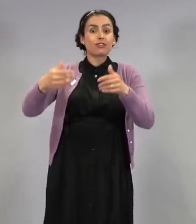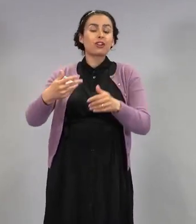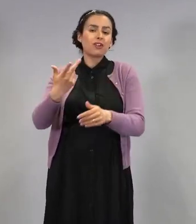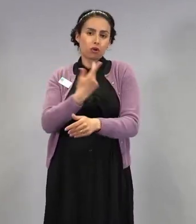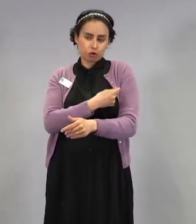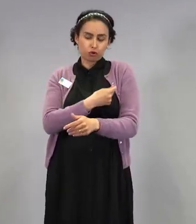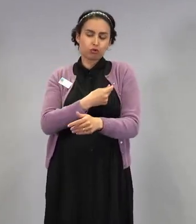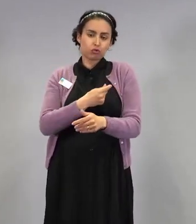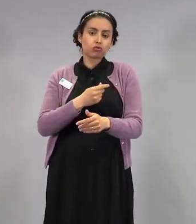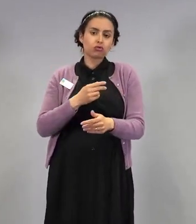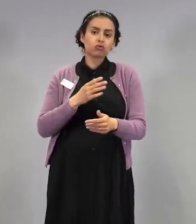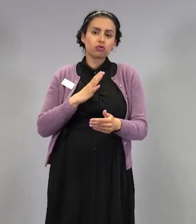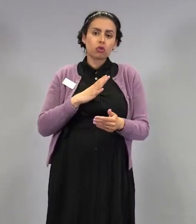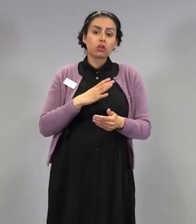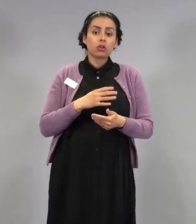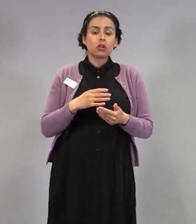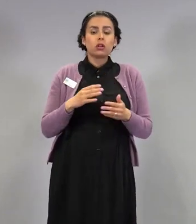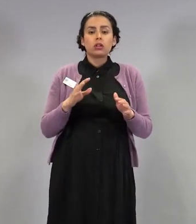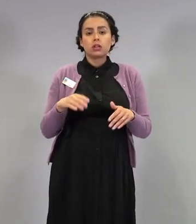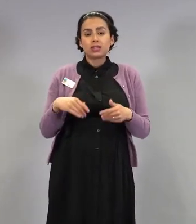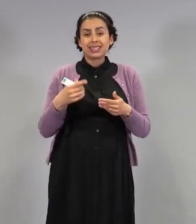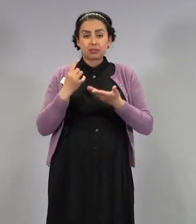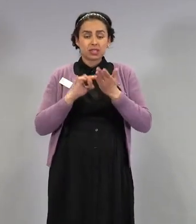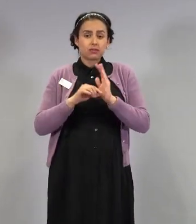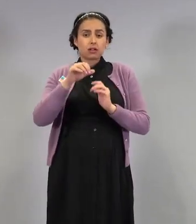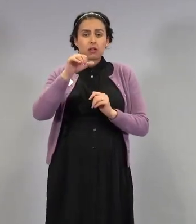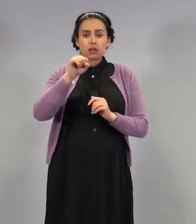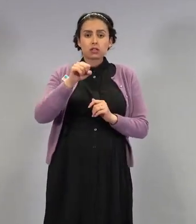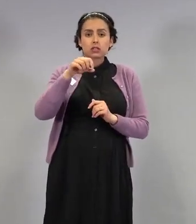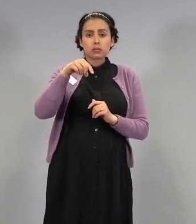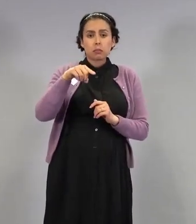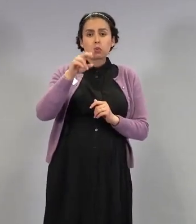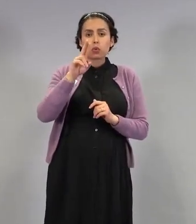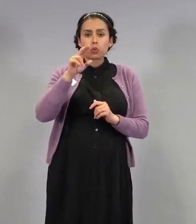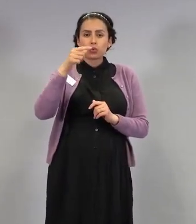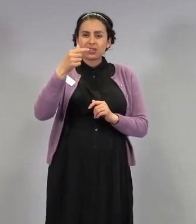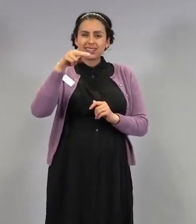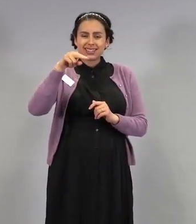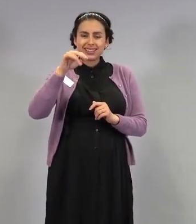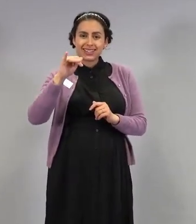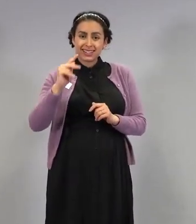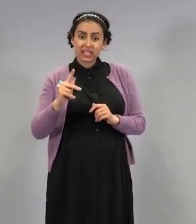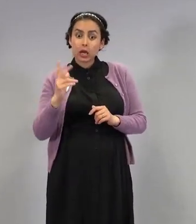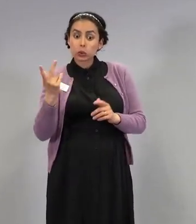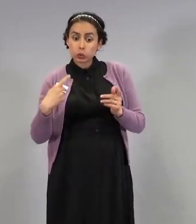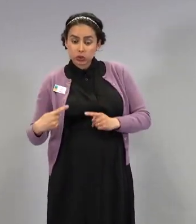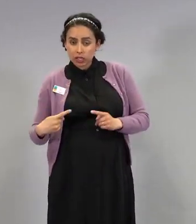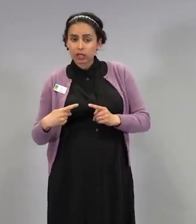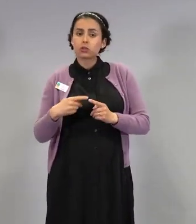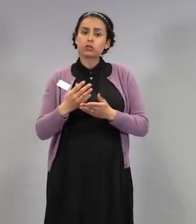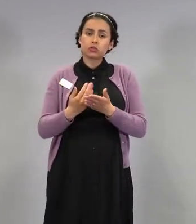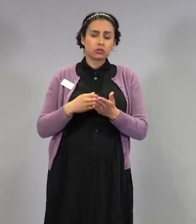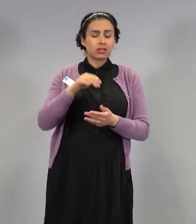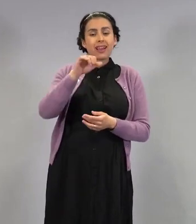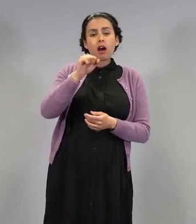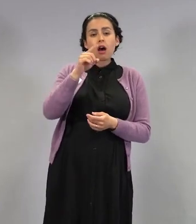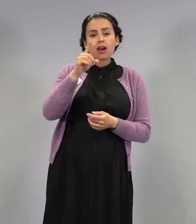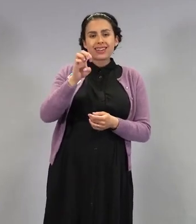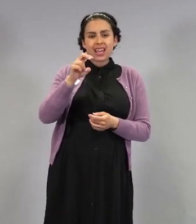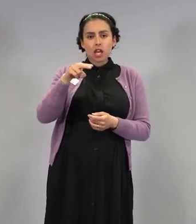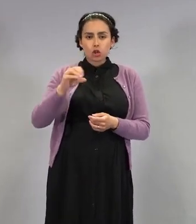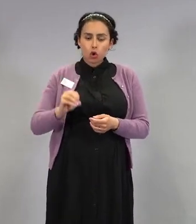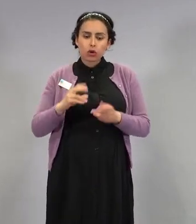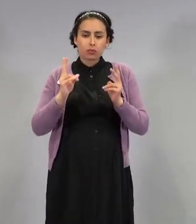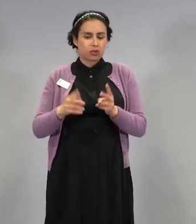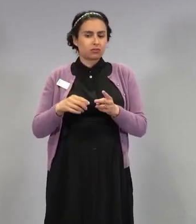kysytty Sputnikia, joka on adenovirusvektorirokote. Tai sitten kysyty näitä kiinalaisia Sinovackeja ja Sinopharmia,